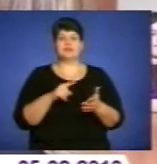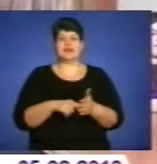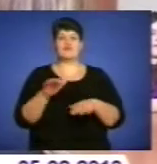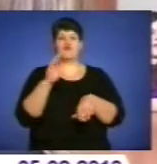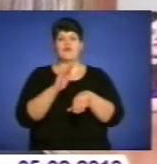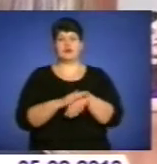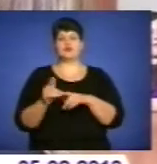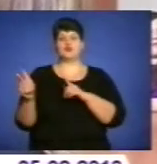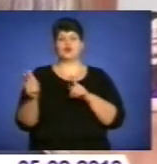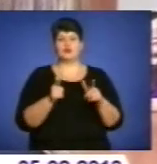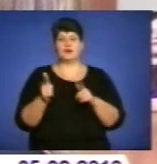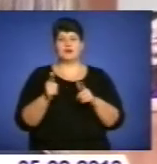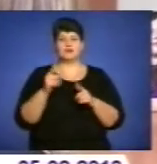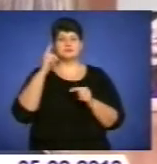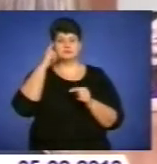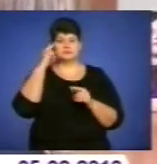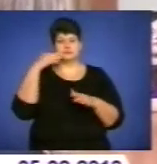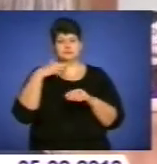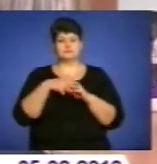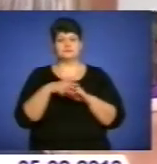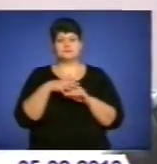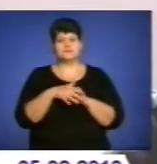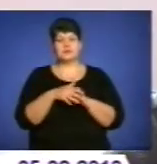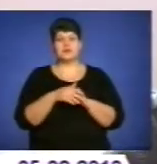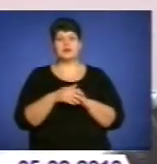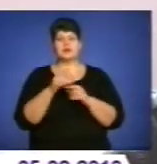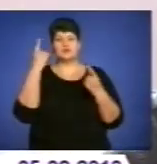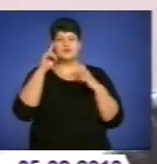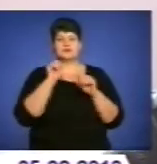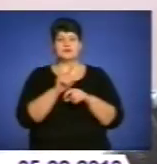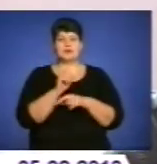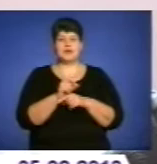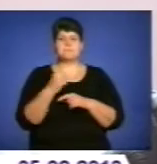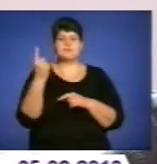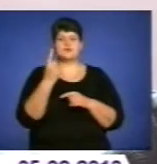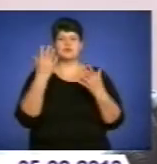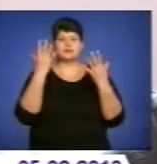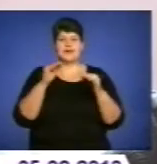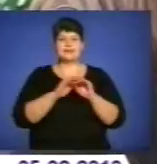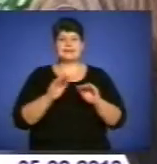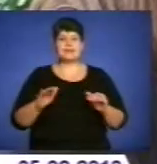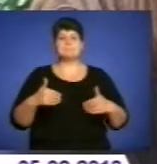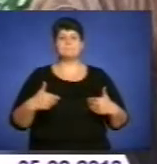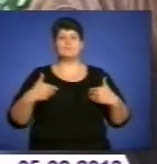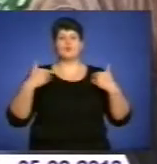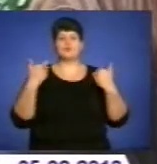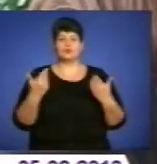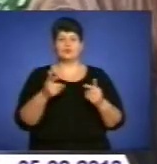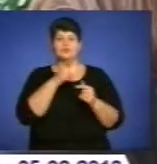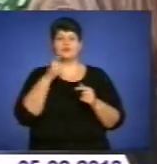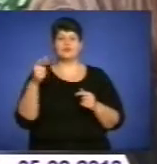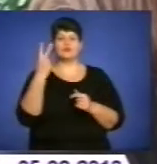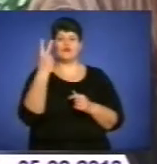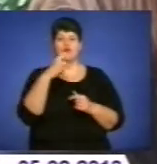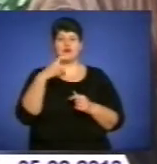варіантами відповідей, логічне мислення і творчі завдання. Зокрема, першого дня дітям пропонували протягом двох хвилин провести